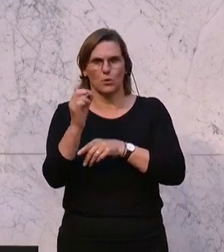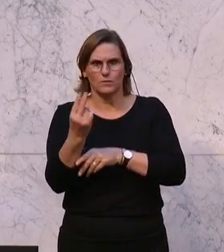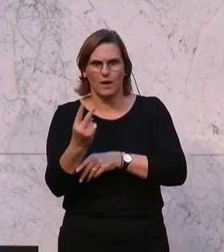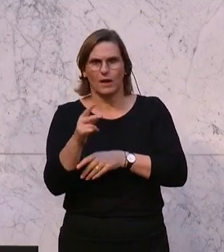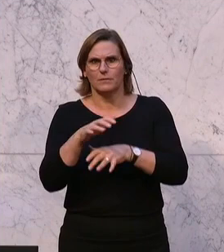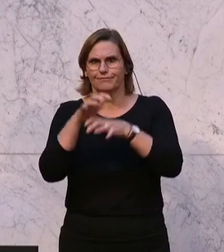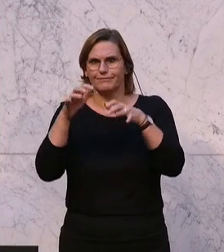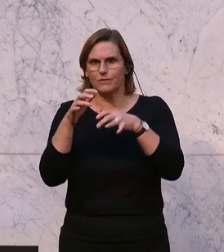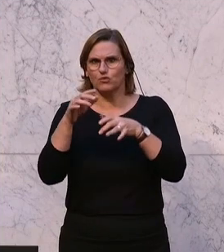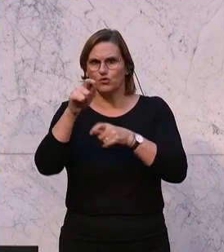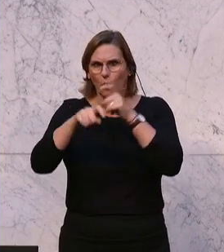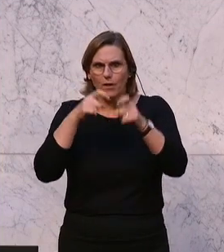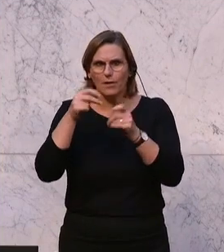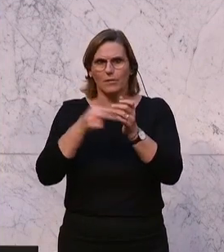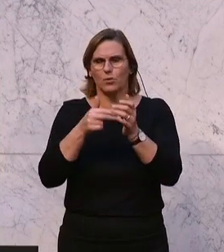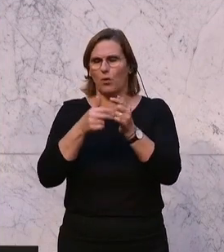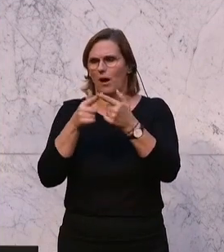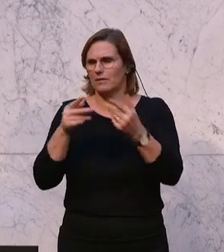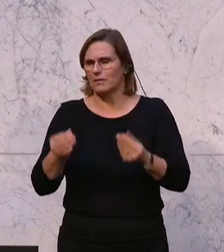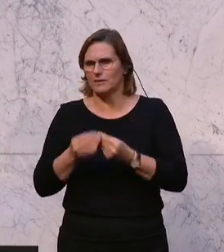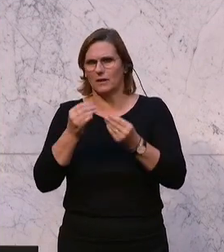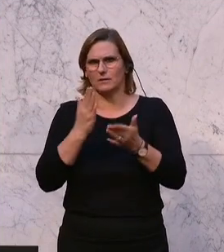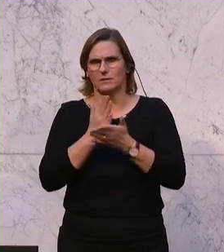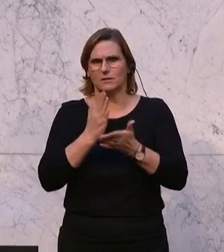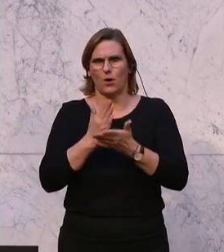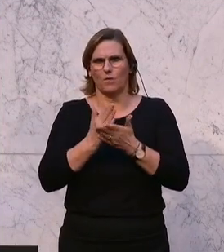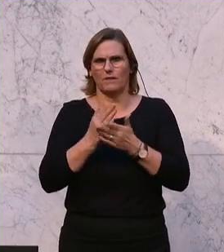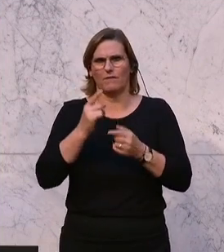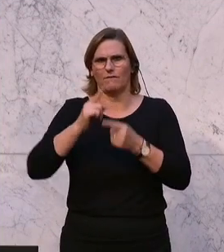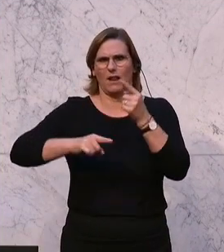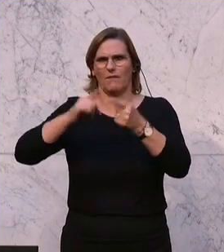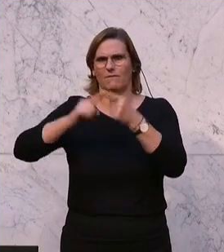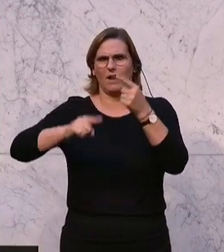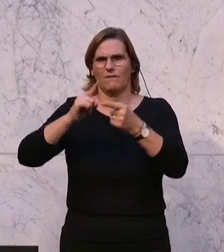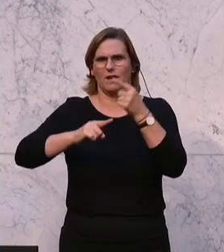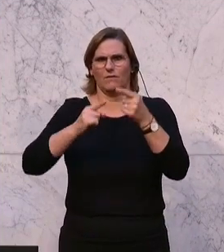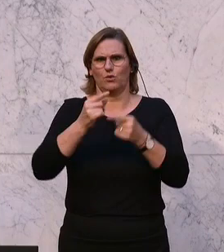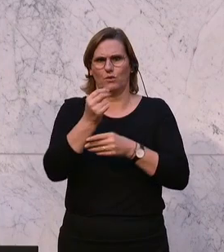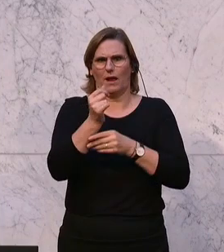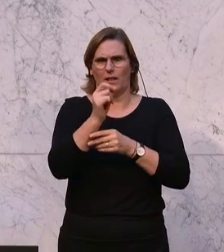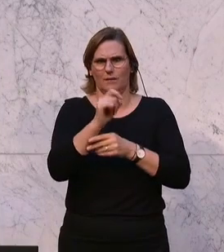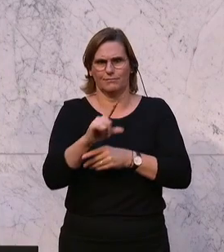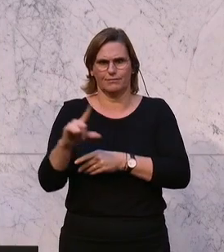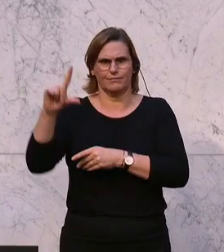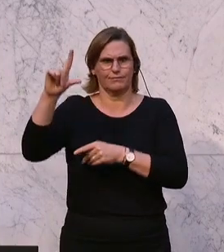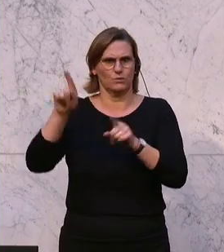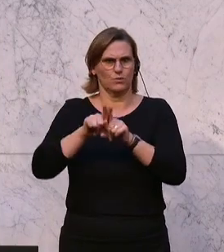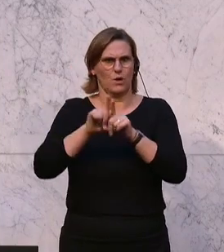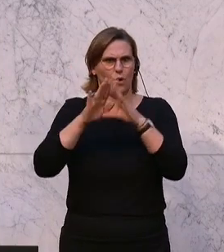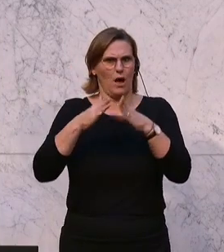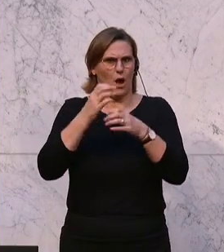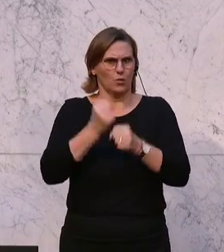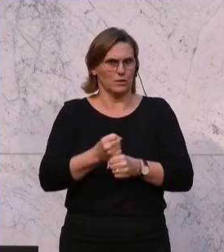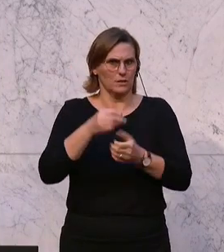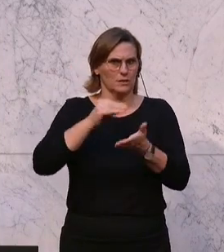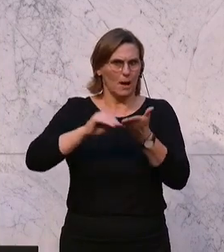vieles mehr. Und das ist doch eine der Triebfedern für die Inflation in diesem Land gewesen. Und die Haushaltsabgabe, da sind wir